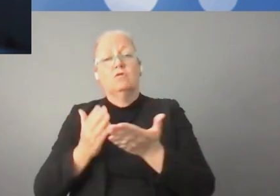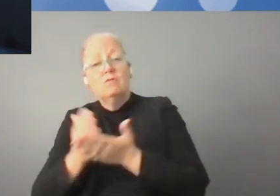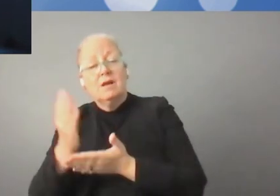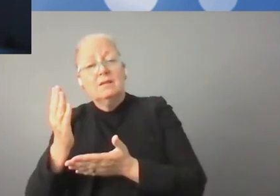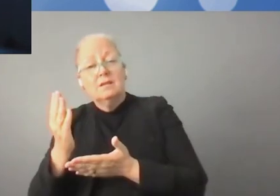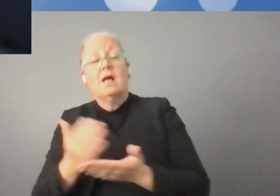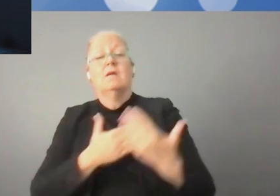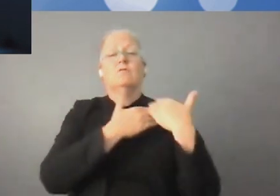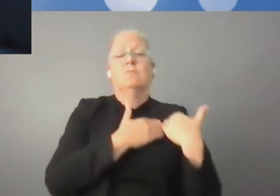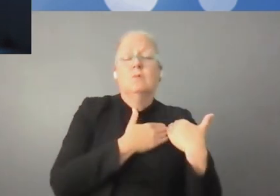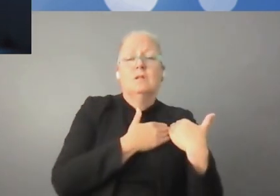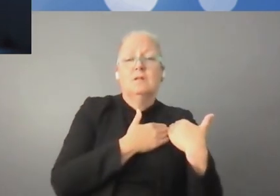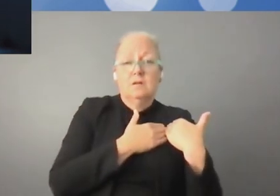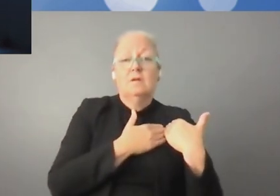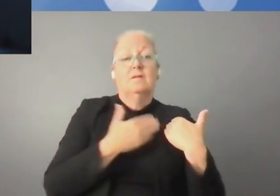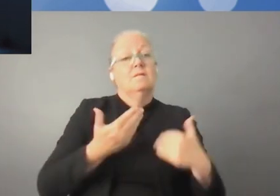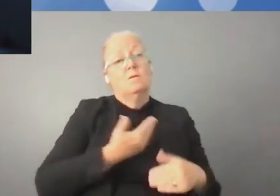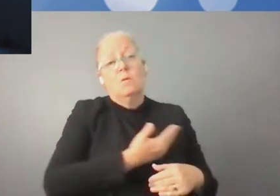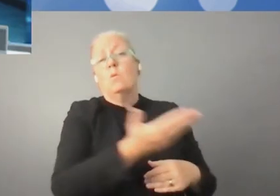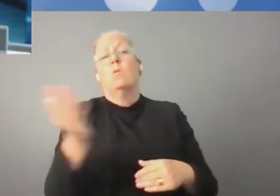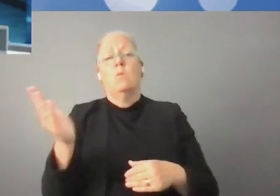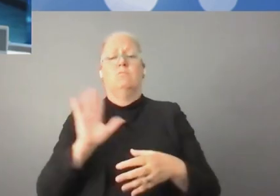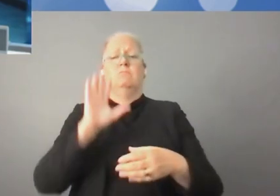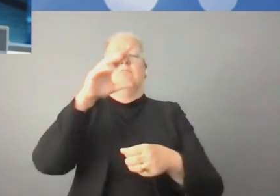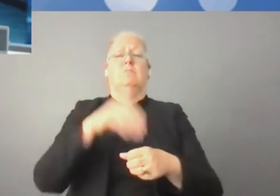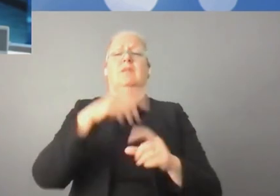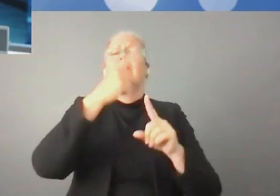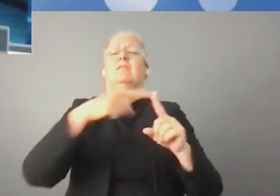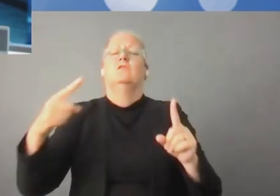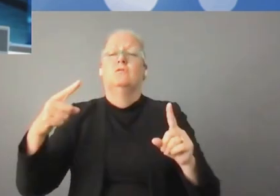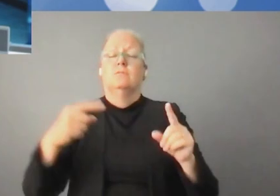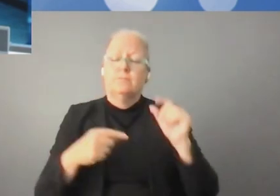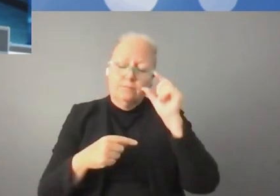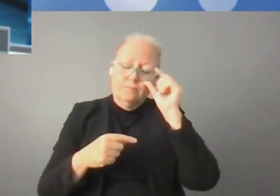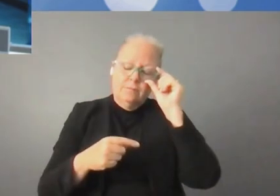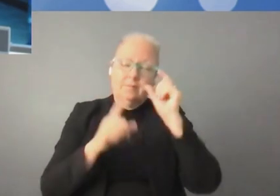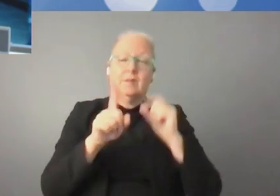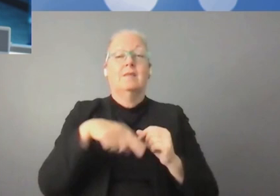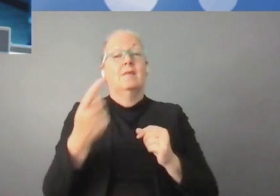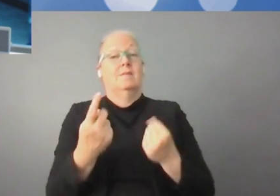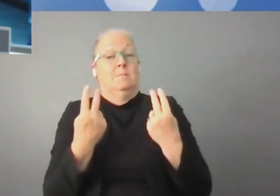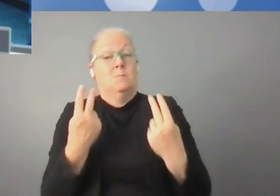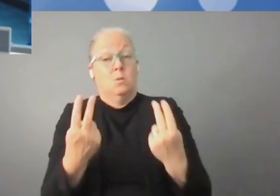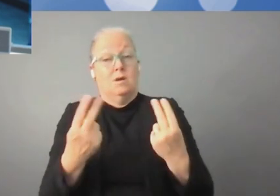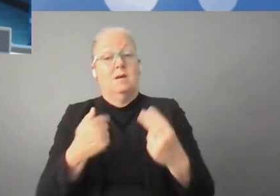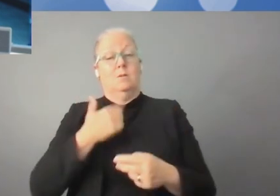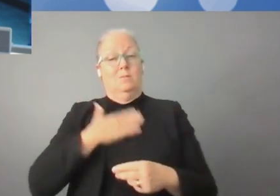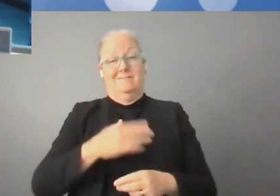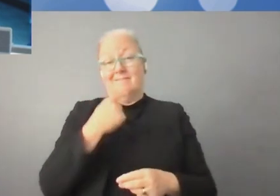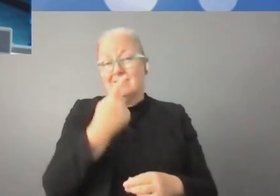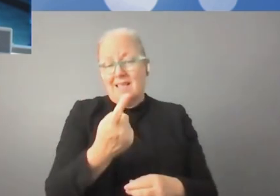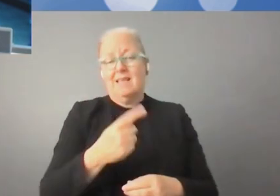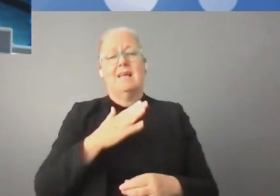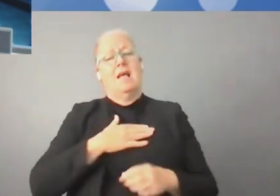numériques de manière à assurer à tout le monde, à tous les participants de l'environnement